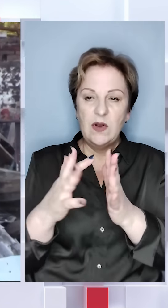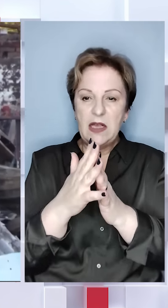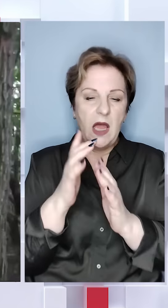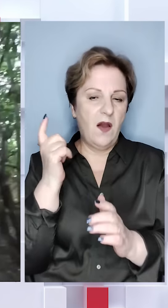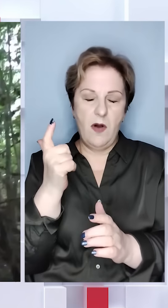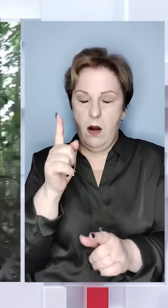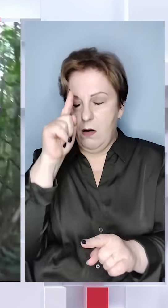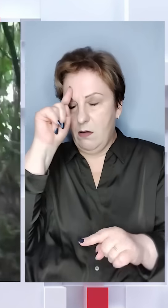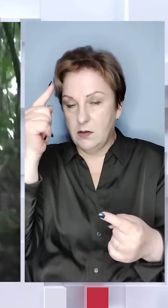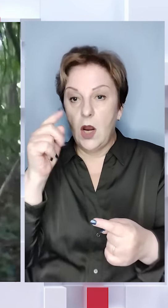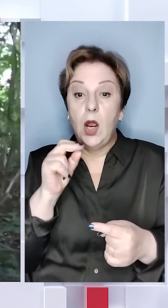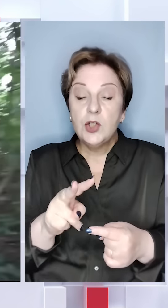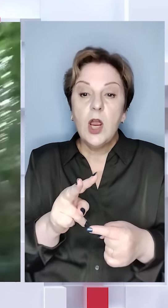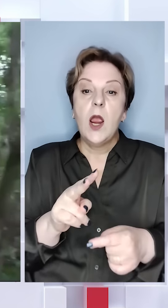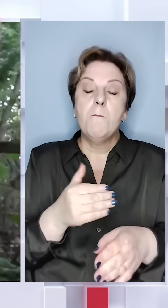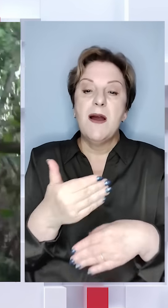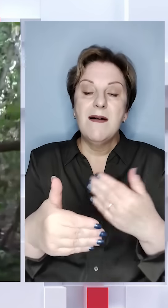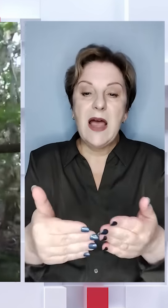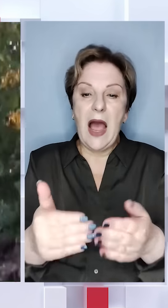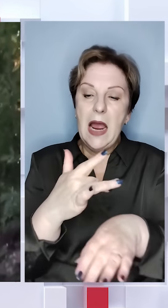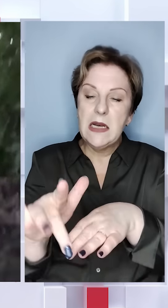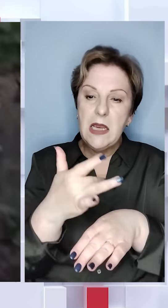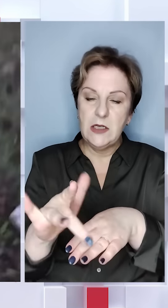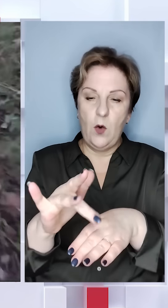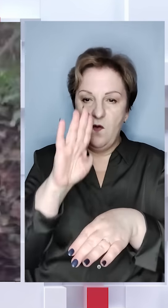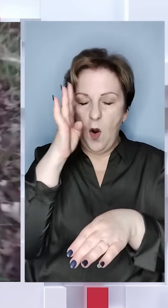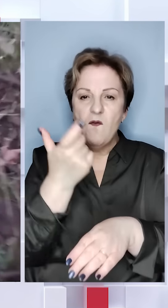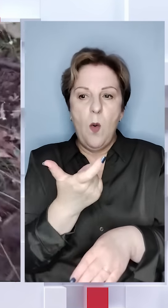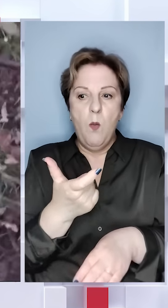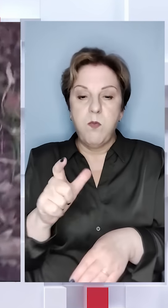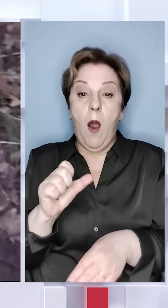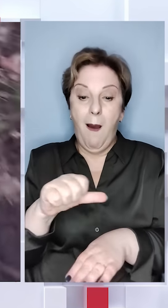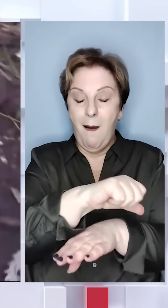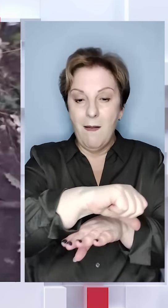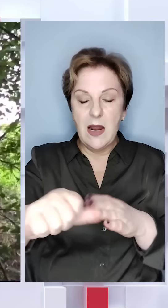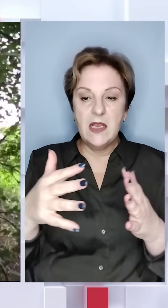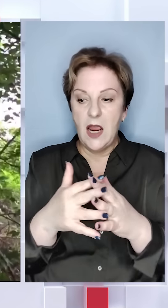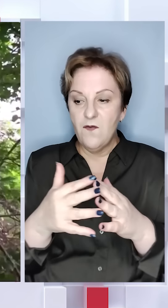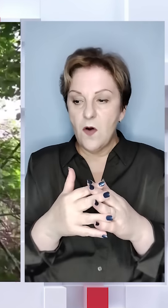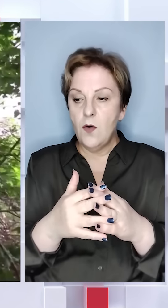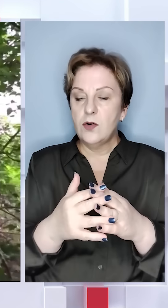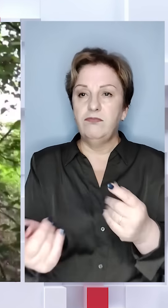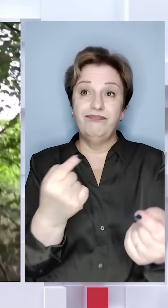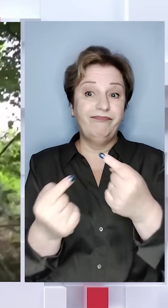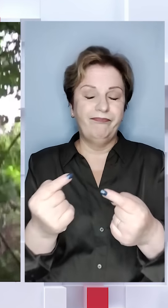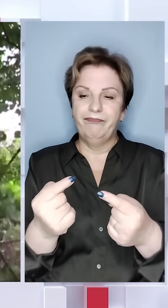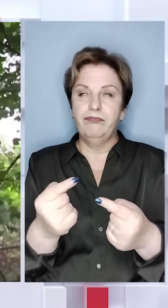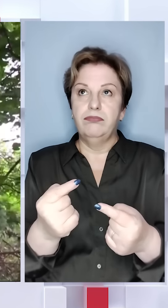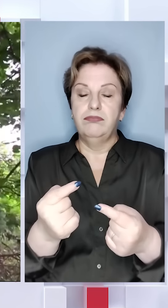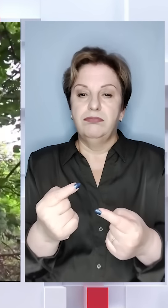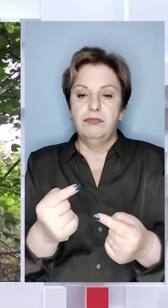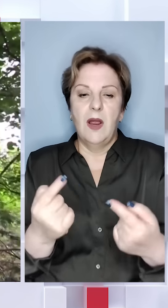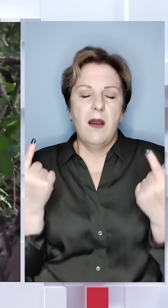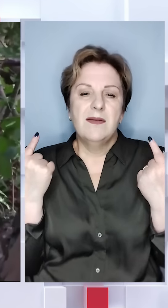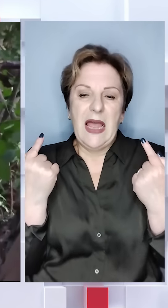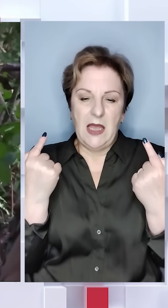просто шалена. І чим далі ліквідованих окупантів тут тільки більше. Натомість лінію фронту, докладаючи просто титанічних зусиль,